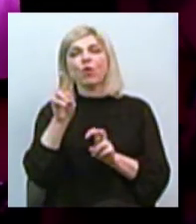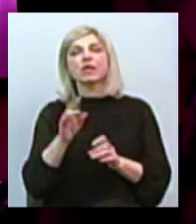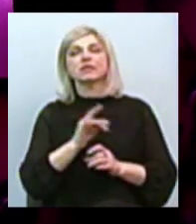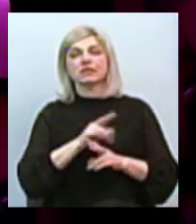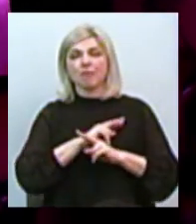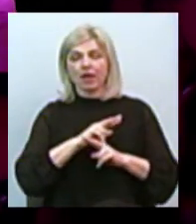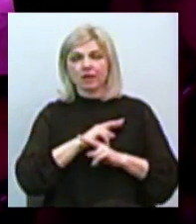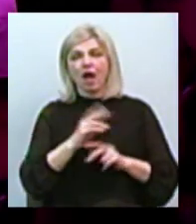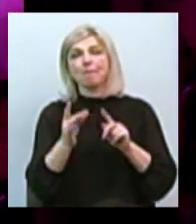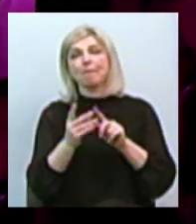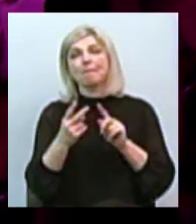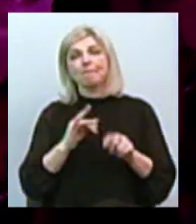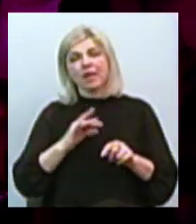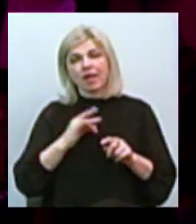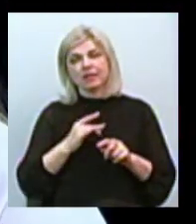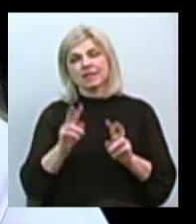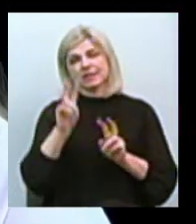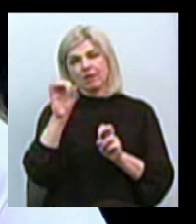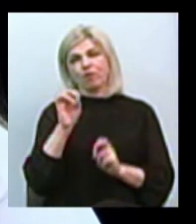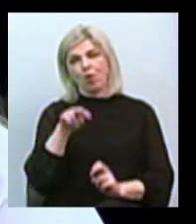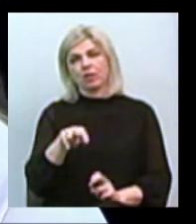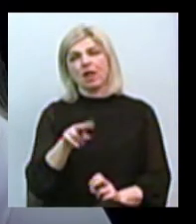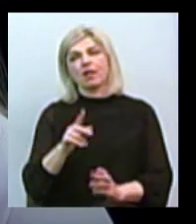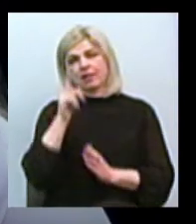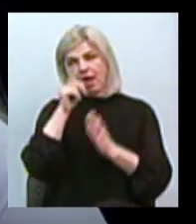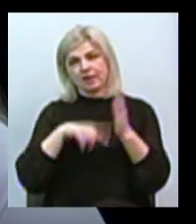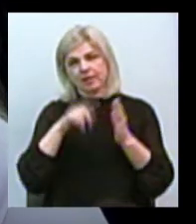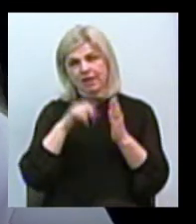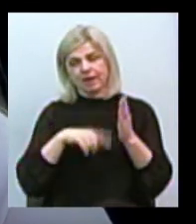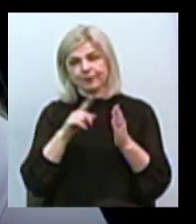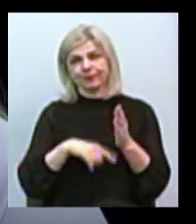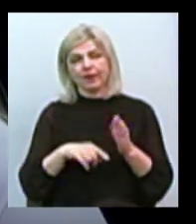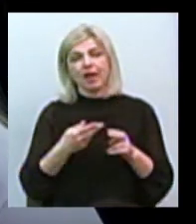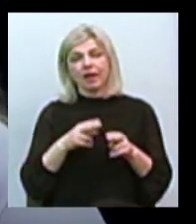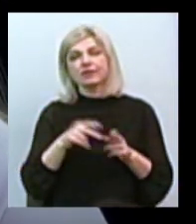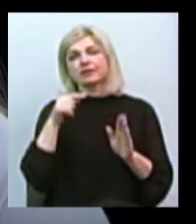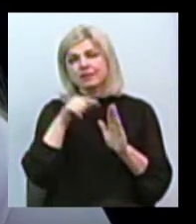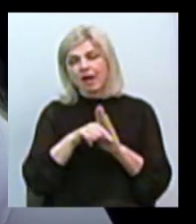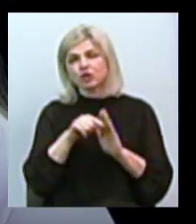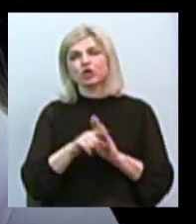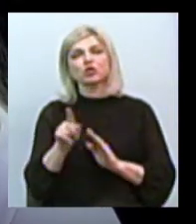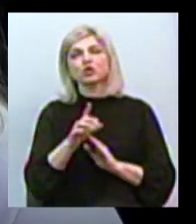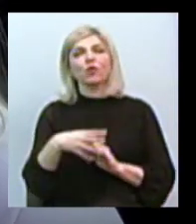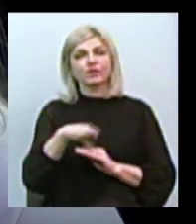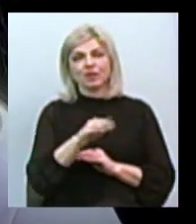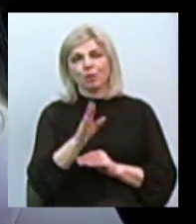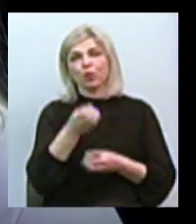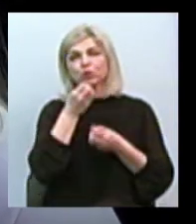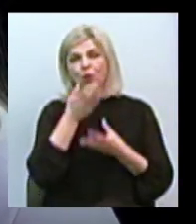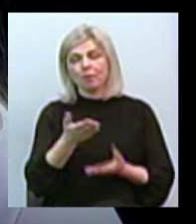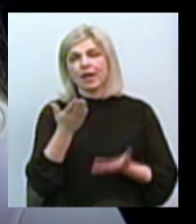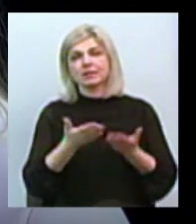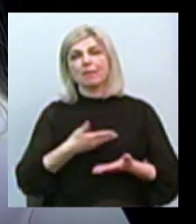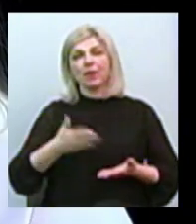вбрання та повітряних куль символізує надію. На те, що все буде добре, якщо ми будемо помні... На те, що все буде добре, якщо ми